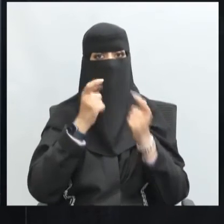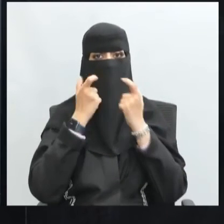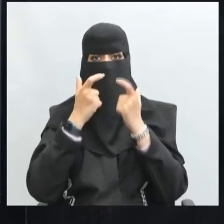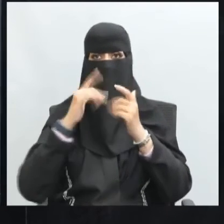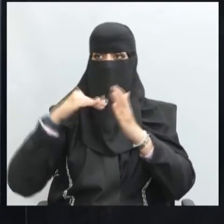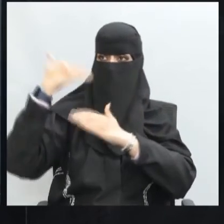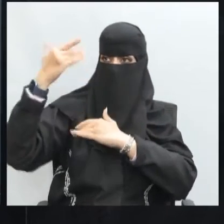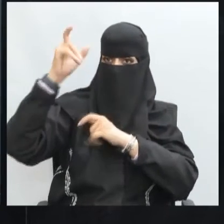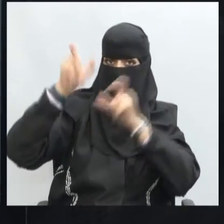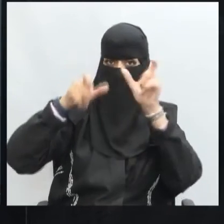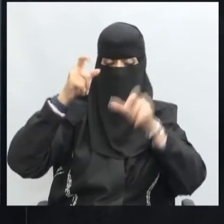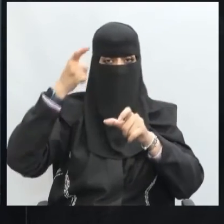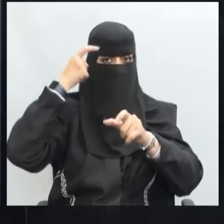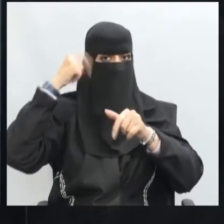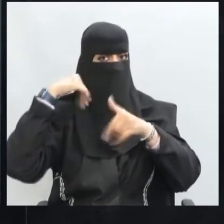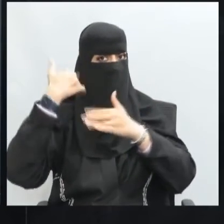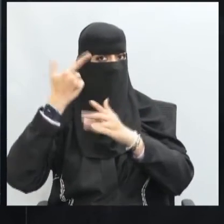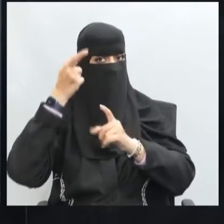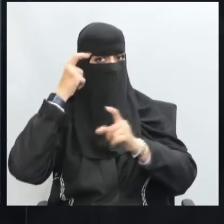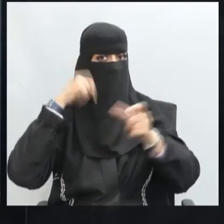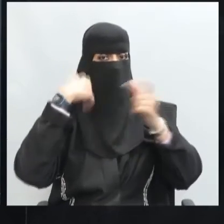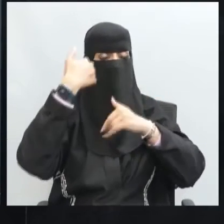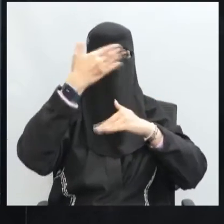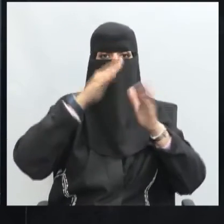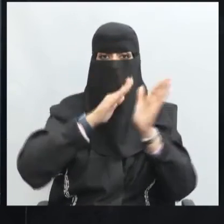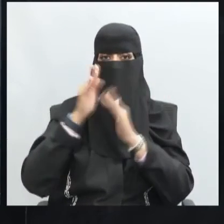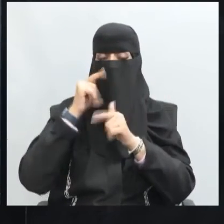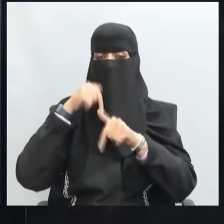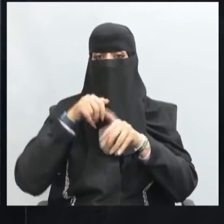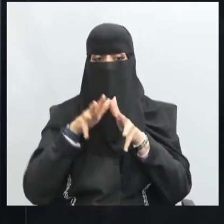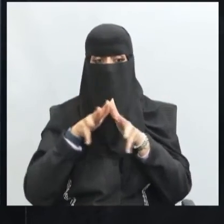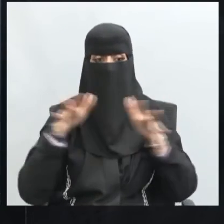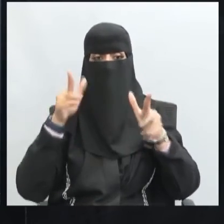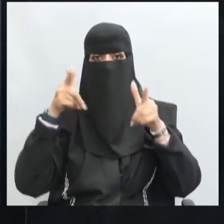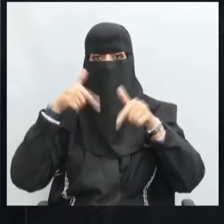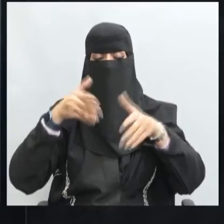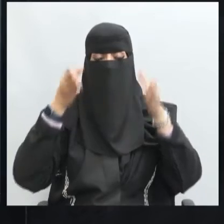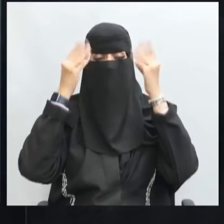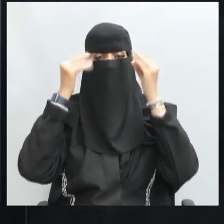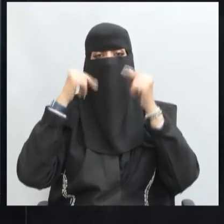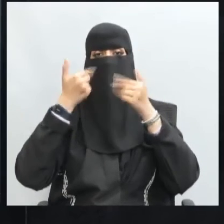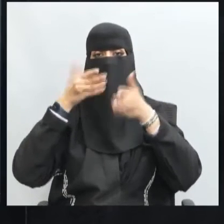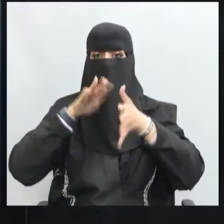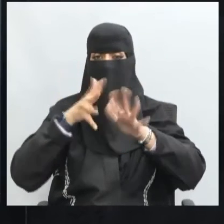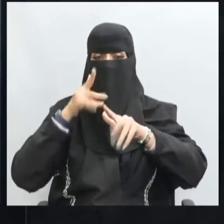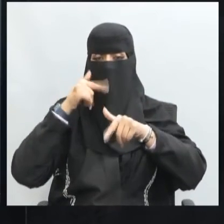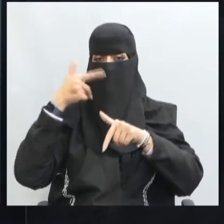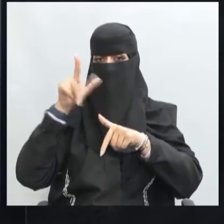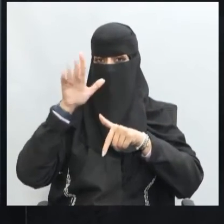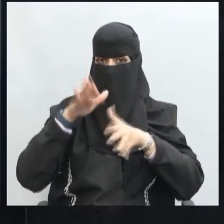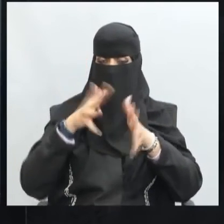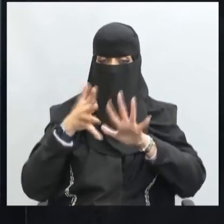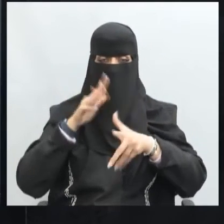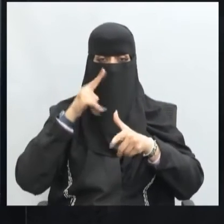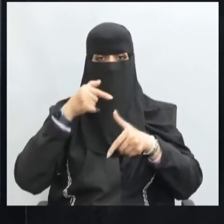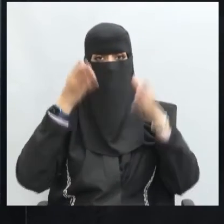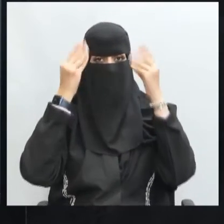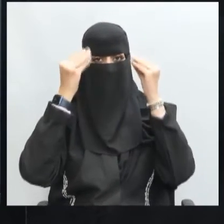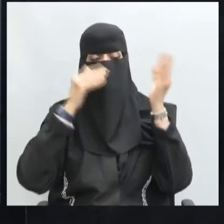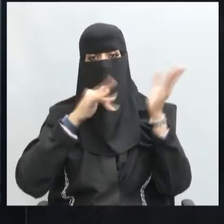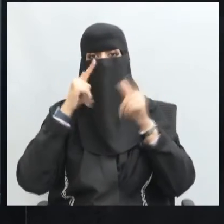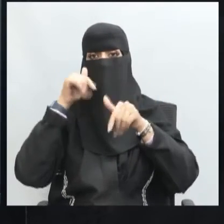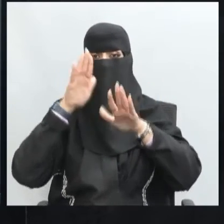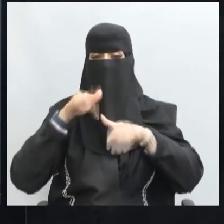الآخرين فهم آراء الآخرين أيضا توسيع لدينا المعلومة وقد نصحح لدينا بعض المعلومات